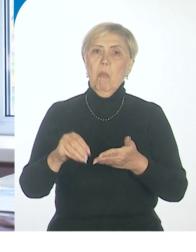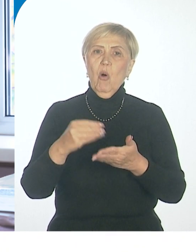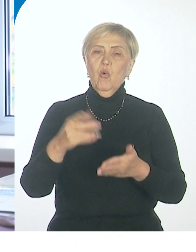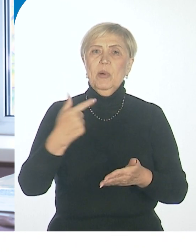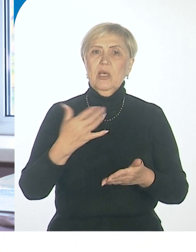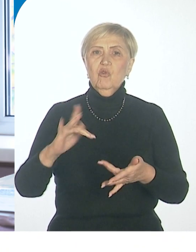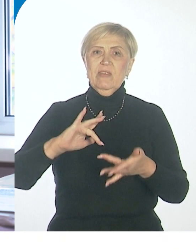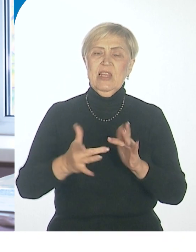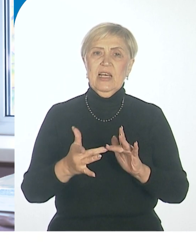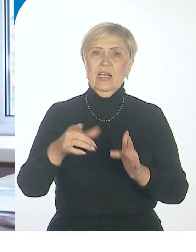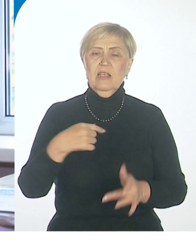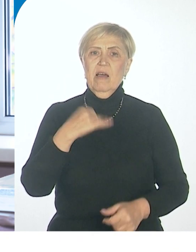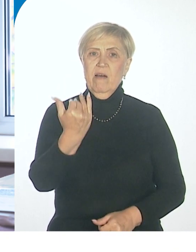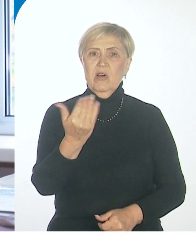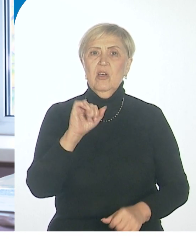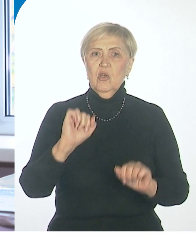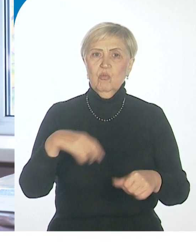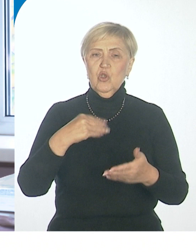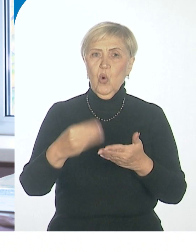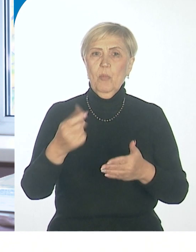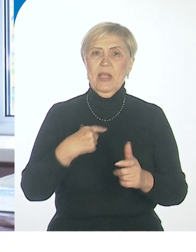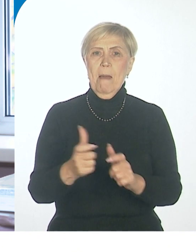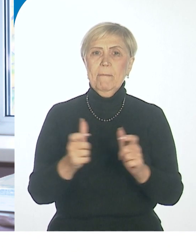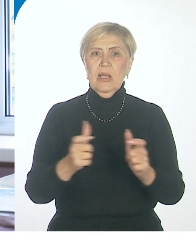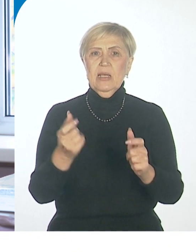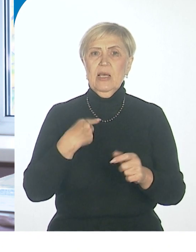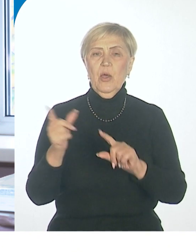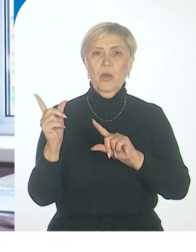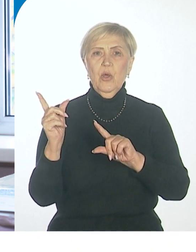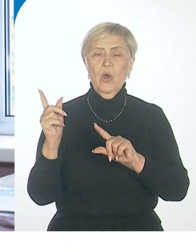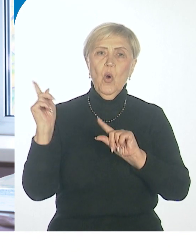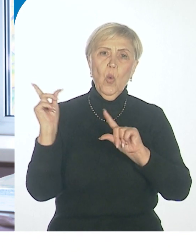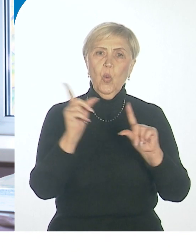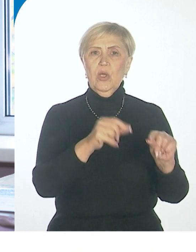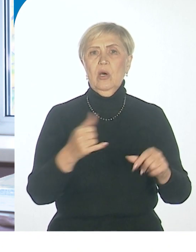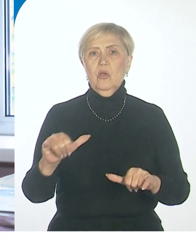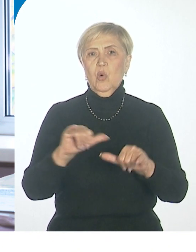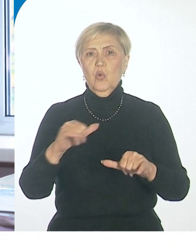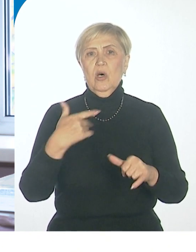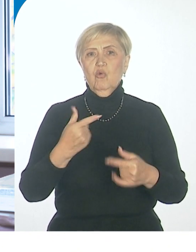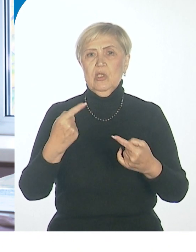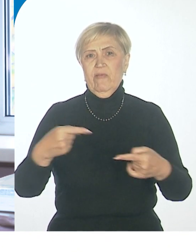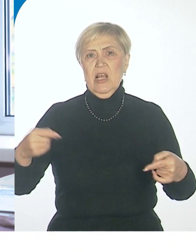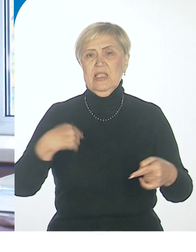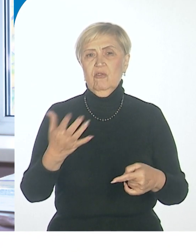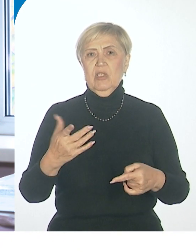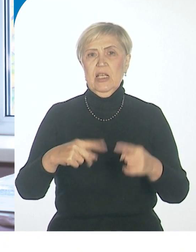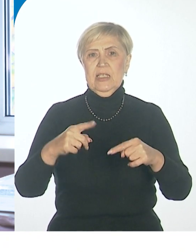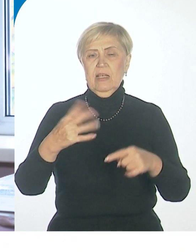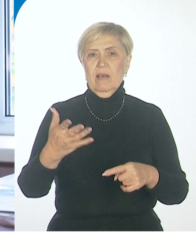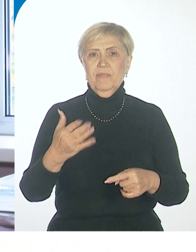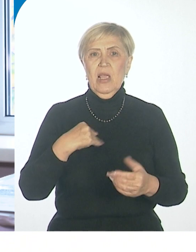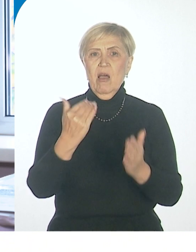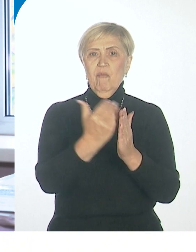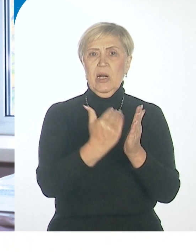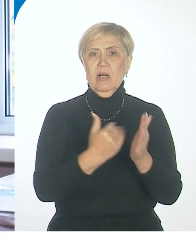в интернете. Вы сможете купить билеты и поехать куда угодно. Программы вам в